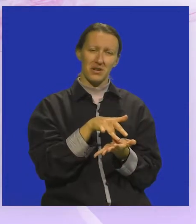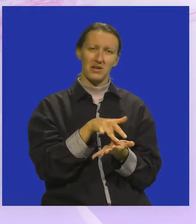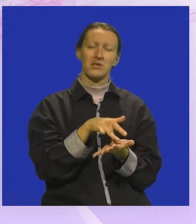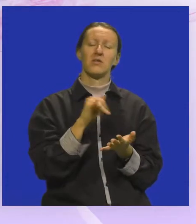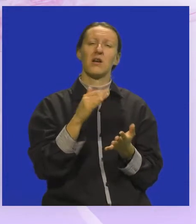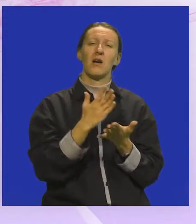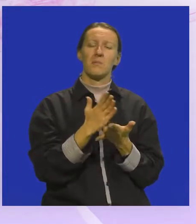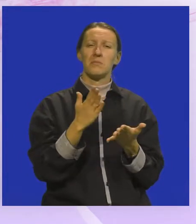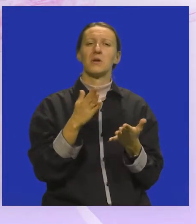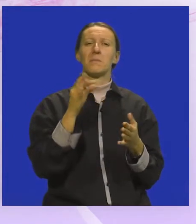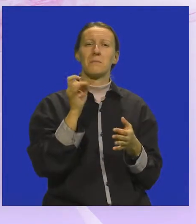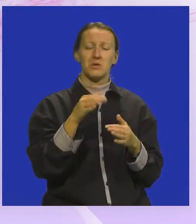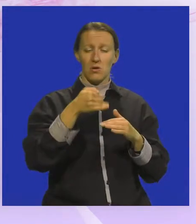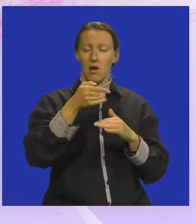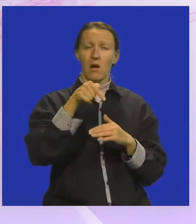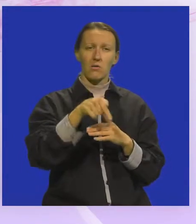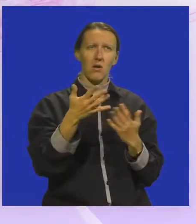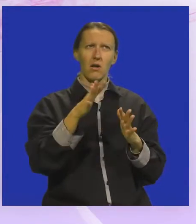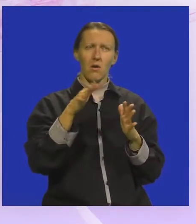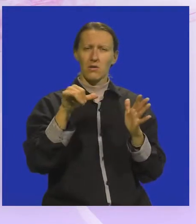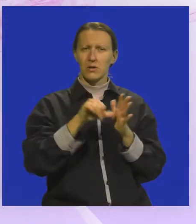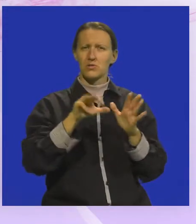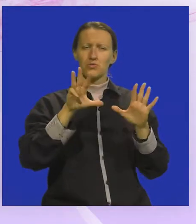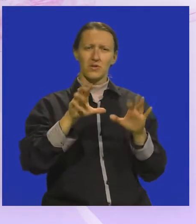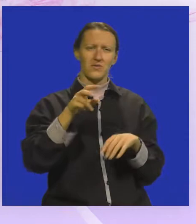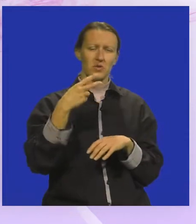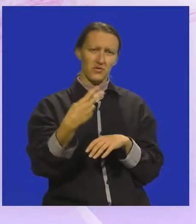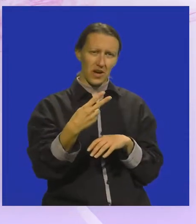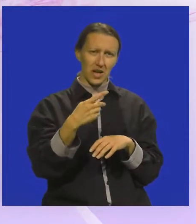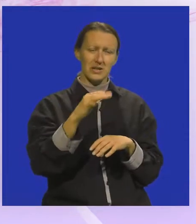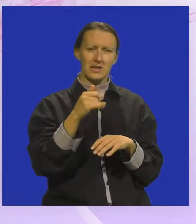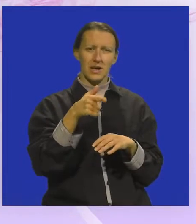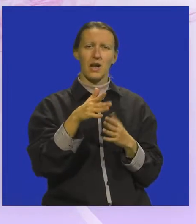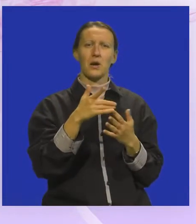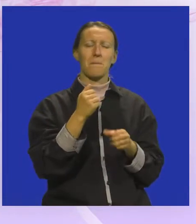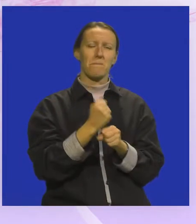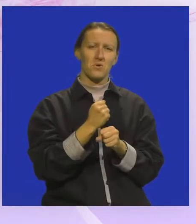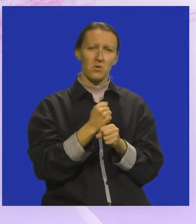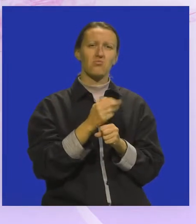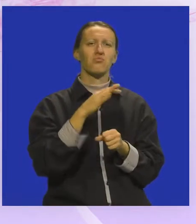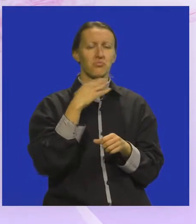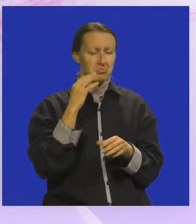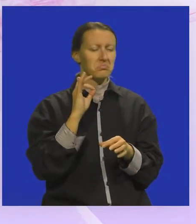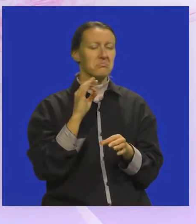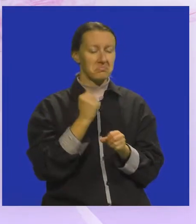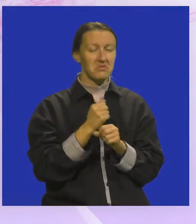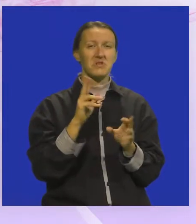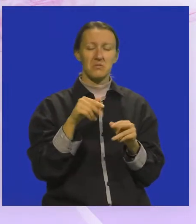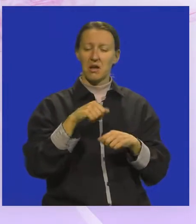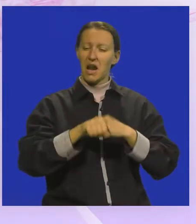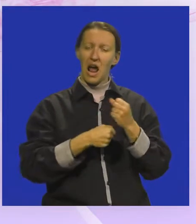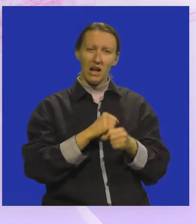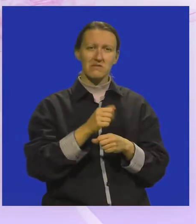Da bi ubrzo nakon toga, negdje oko 1920. s obzirom da je posao išao kako treba i